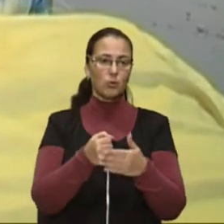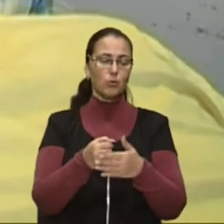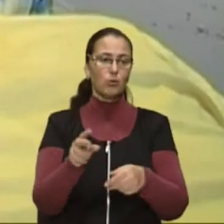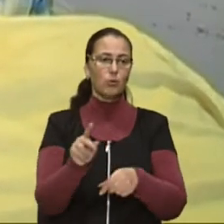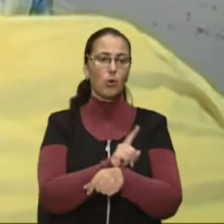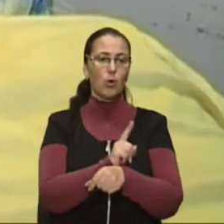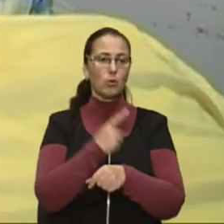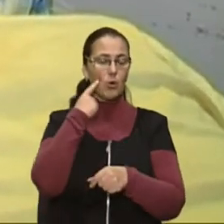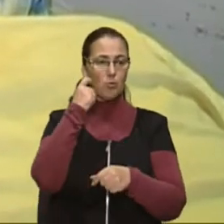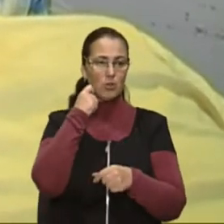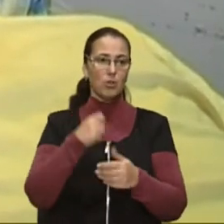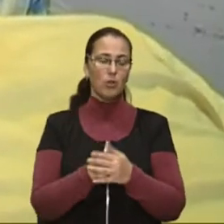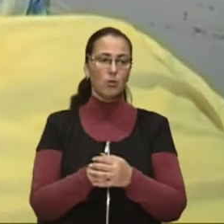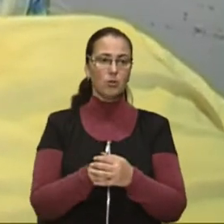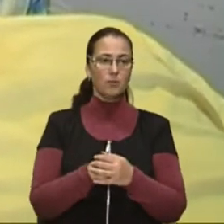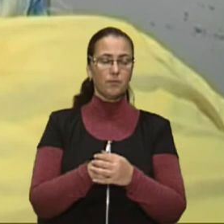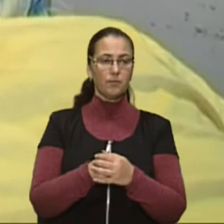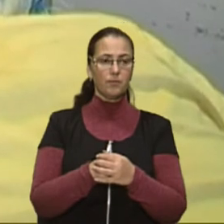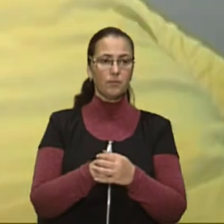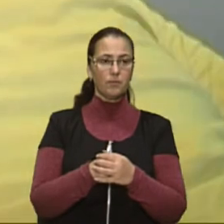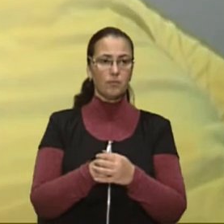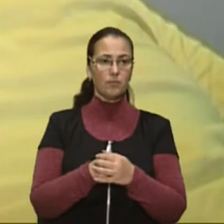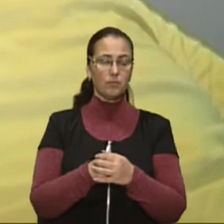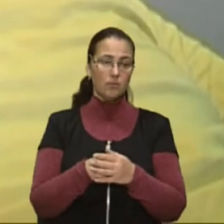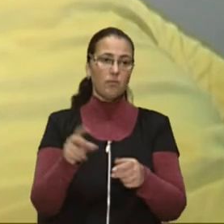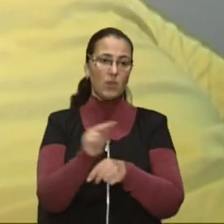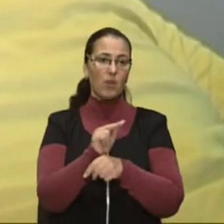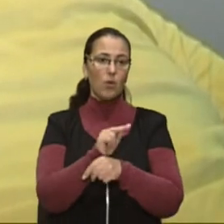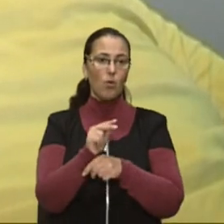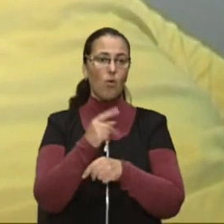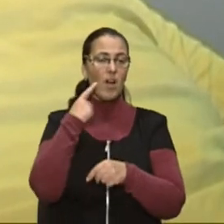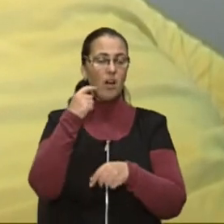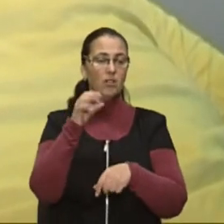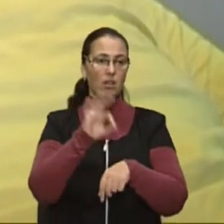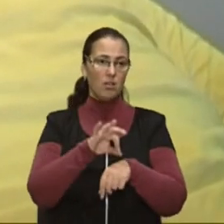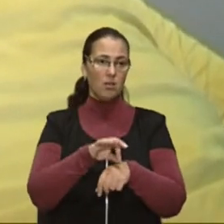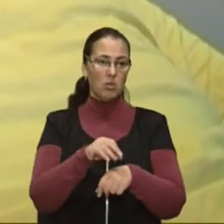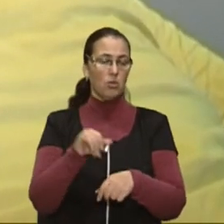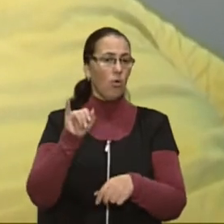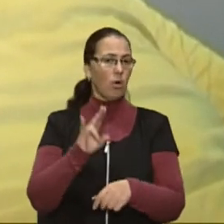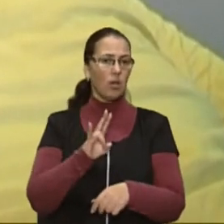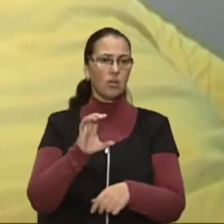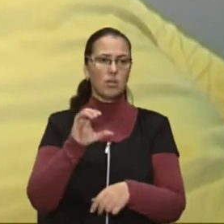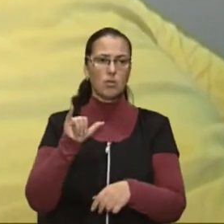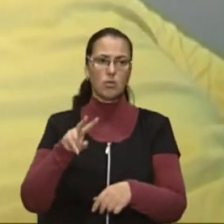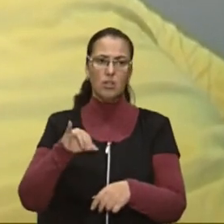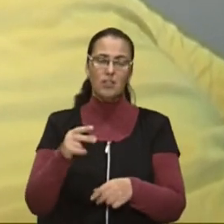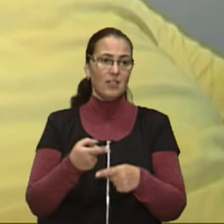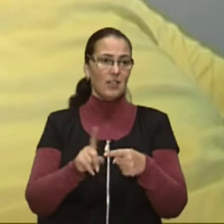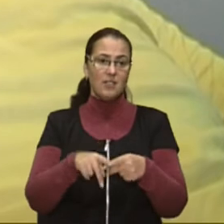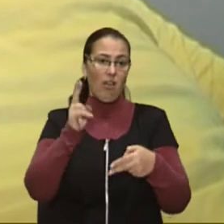по-серйозному з діабетом. Але інсулін то також не вирок. Та як мені повіслали